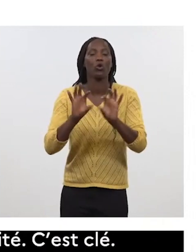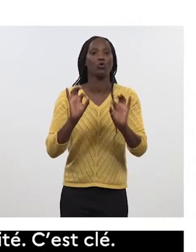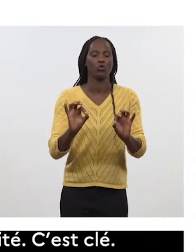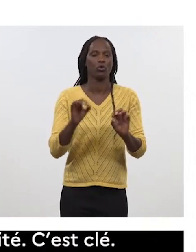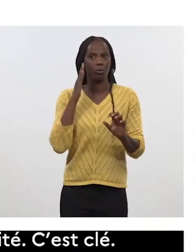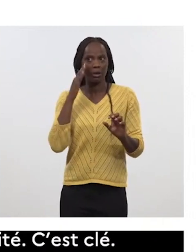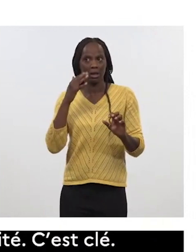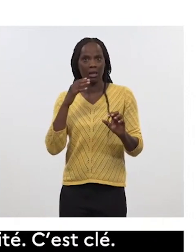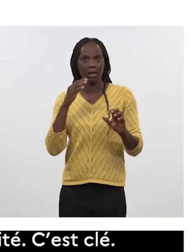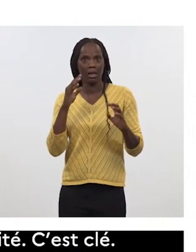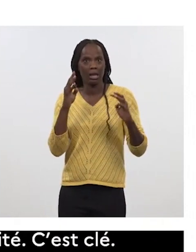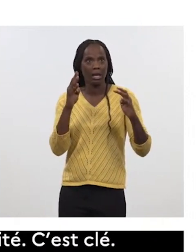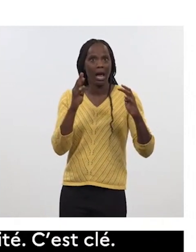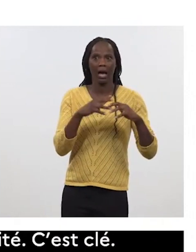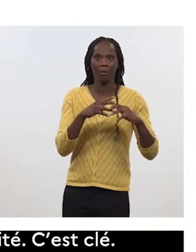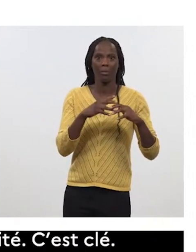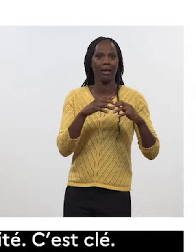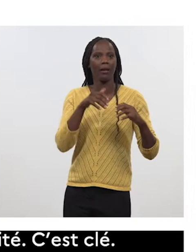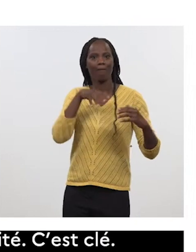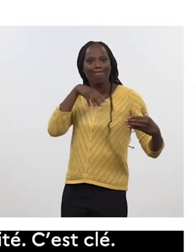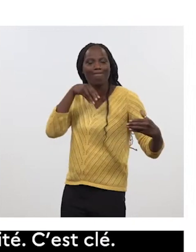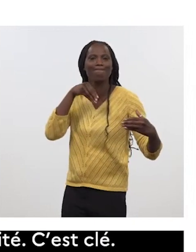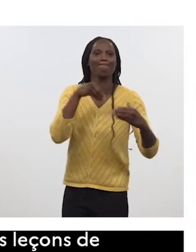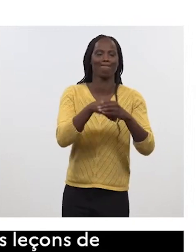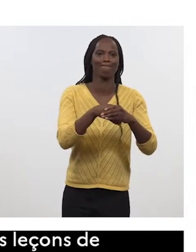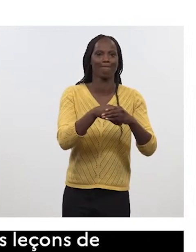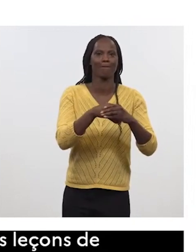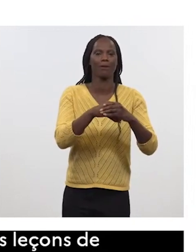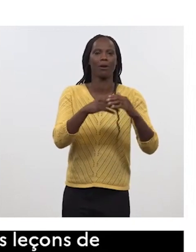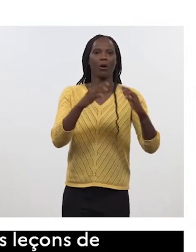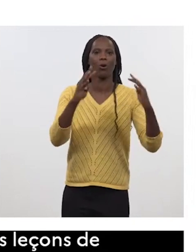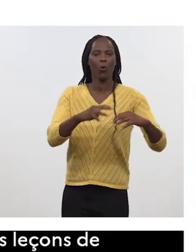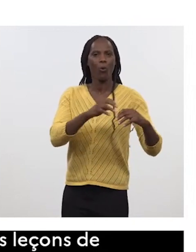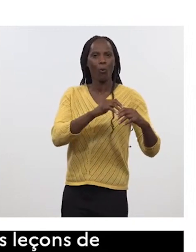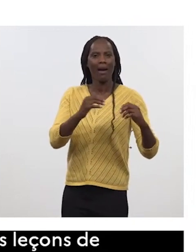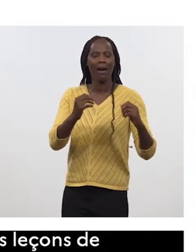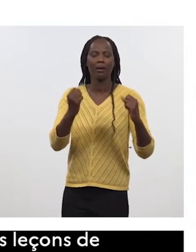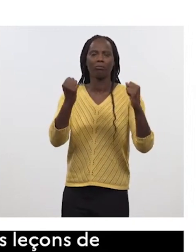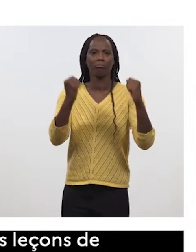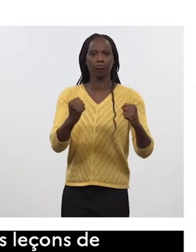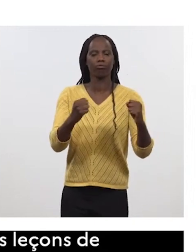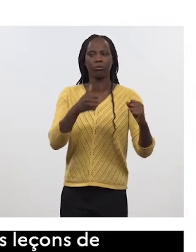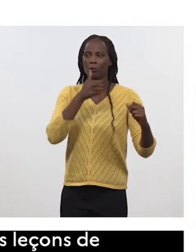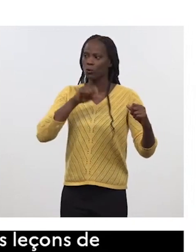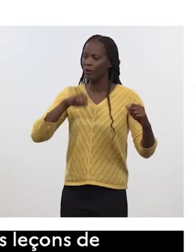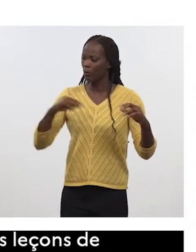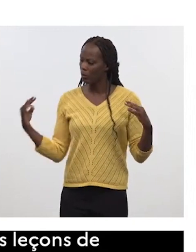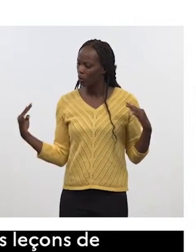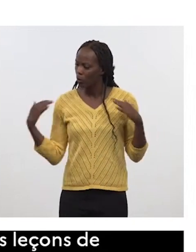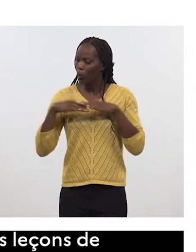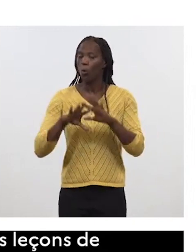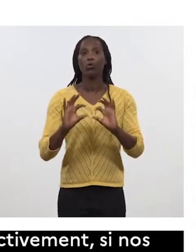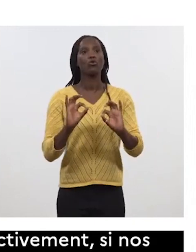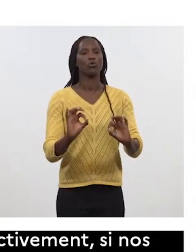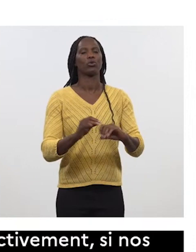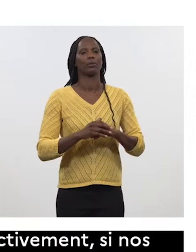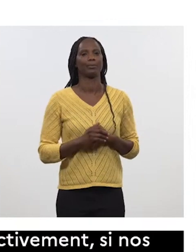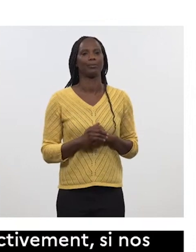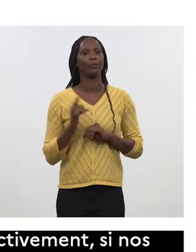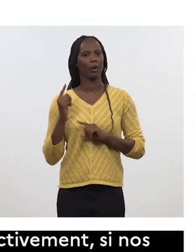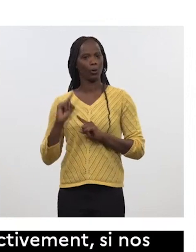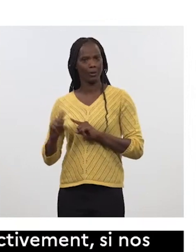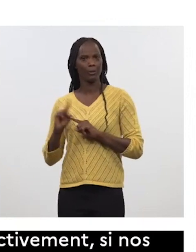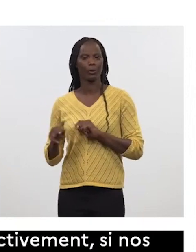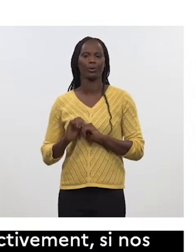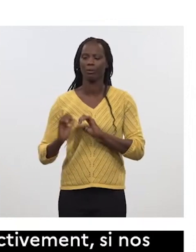on serait quand même bien tenu d'améliorer cette interopérabilité donc ça c'est le premier point deuxième point l'armée allemande et l'armée